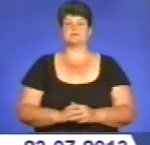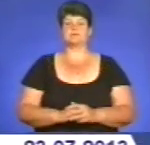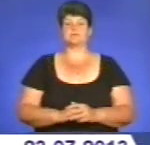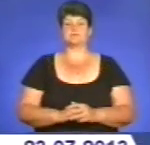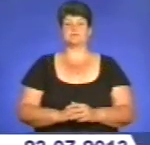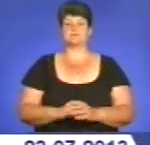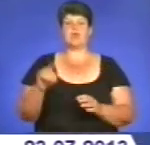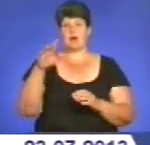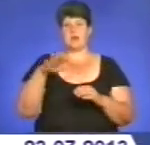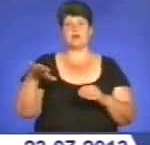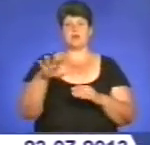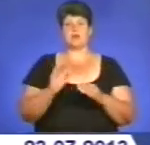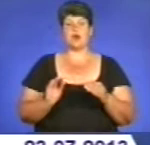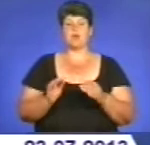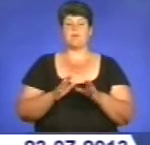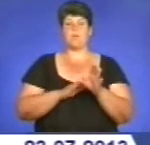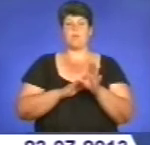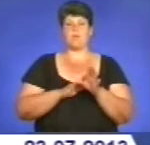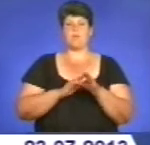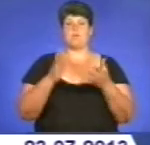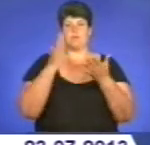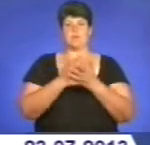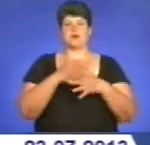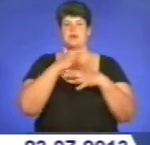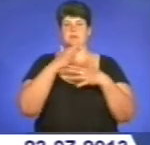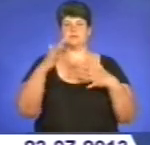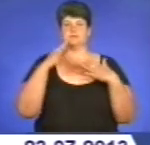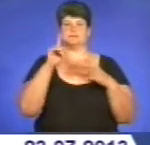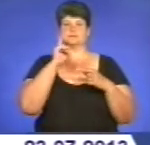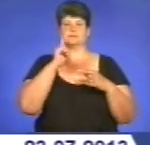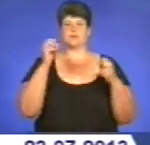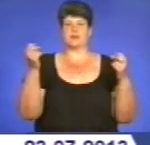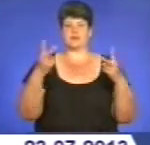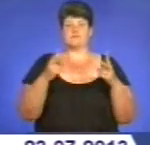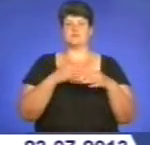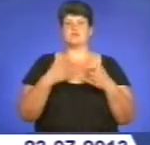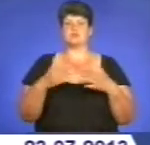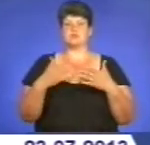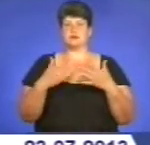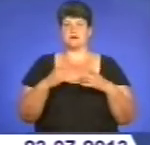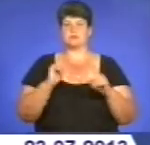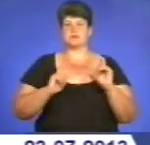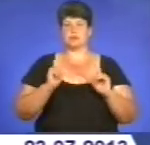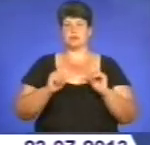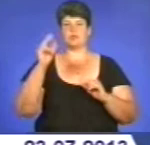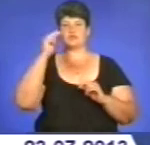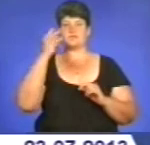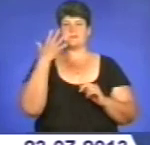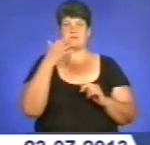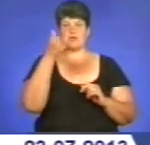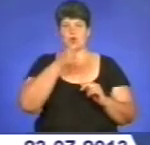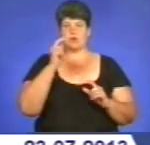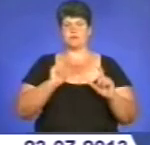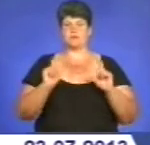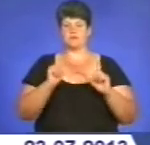Країна поповнилася молодими спеціалістами, випускниками вишів. Провчившись 5 років в університетах, у